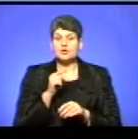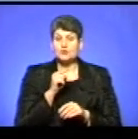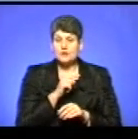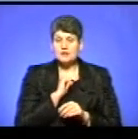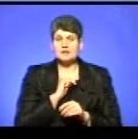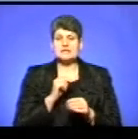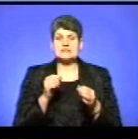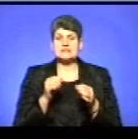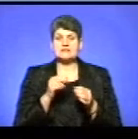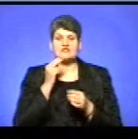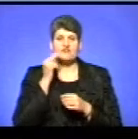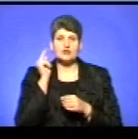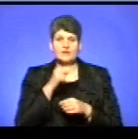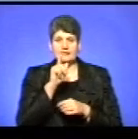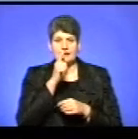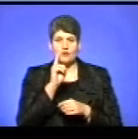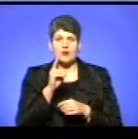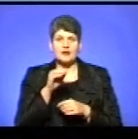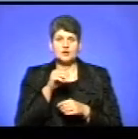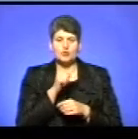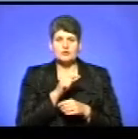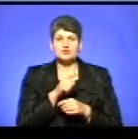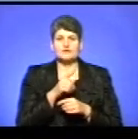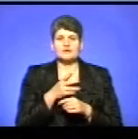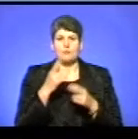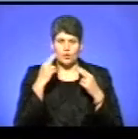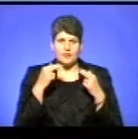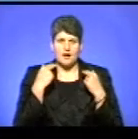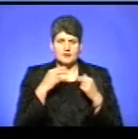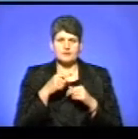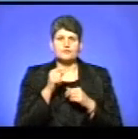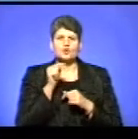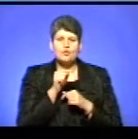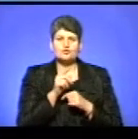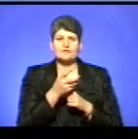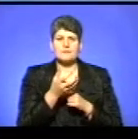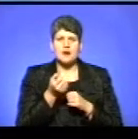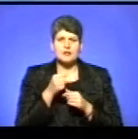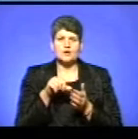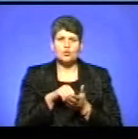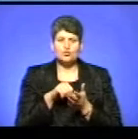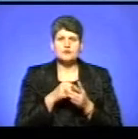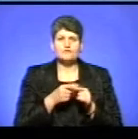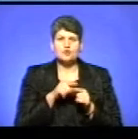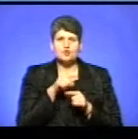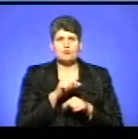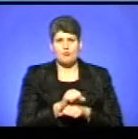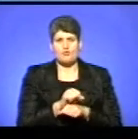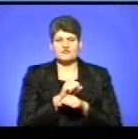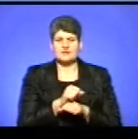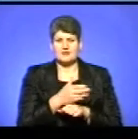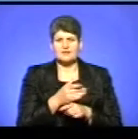звинуватили греко-католики в тому, що вони брали монахів почаївських, тому, що вони брали участь у цьому повстанні.